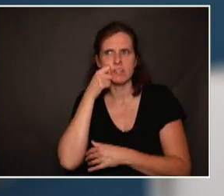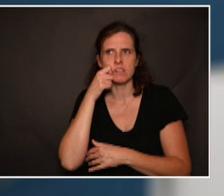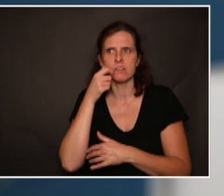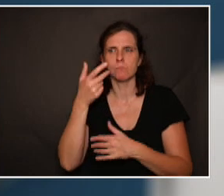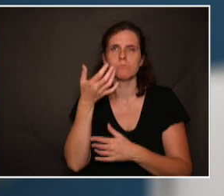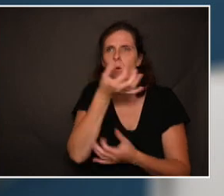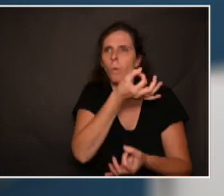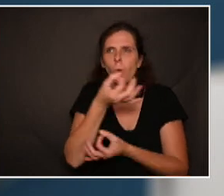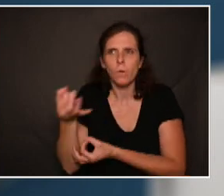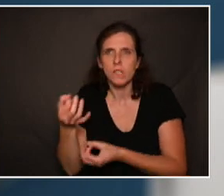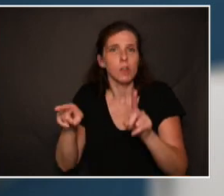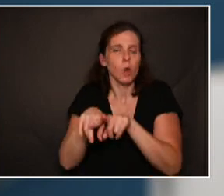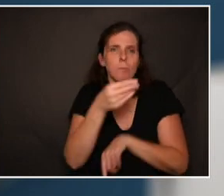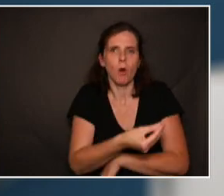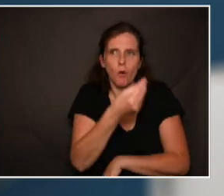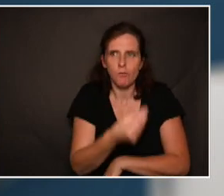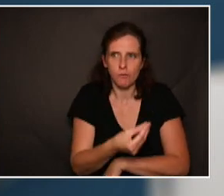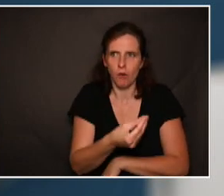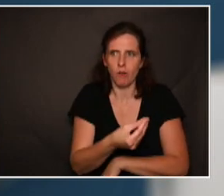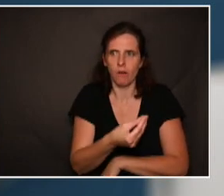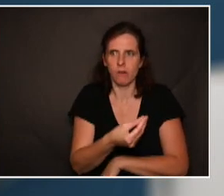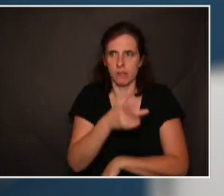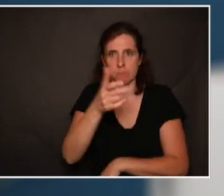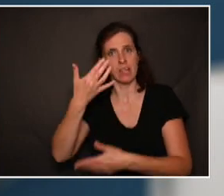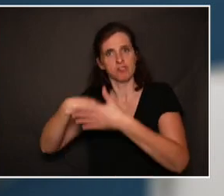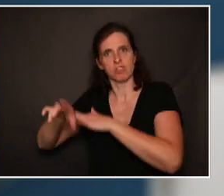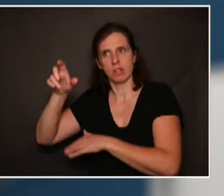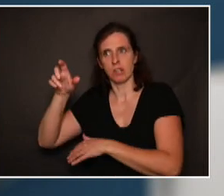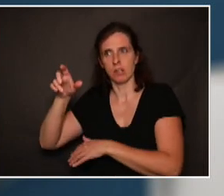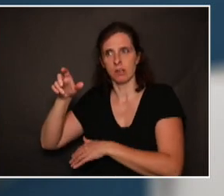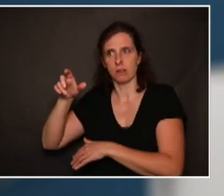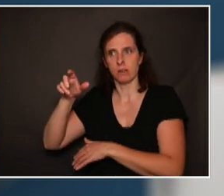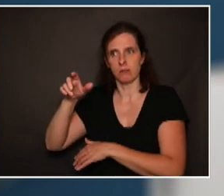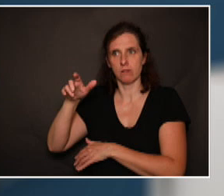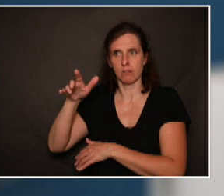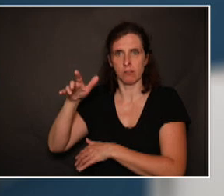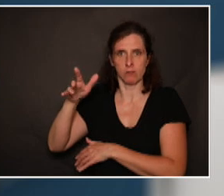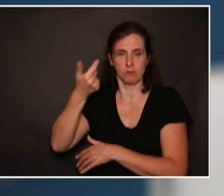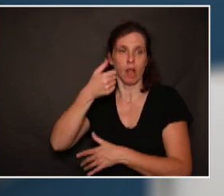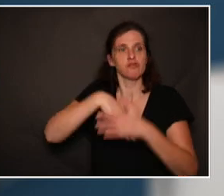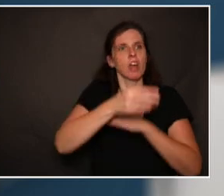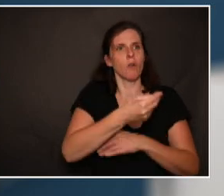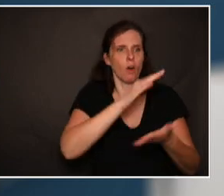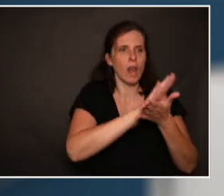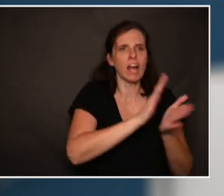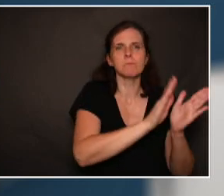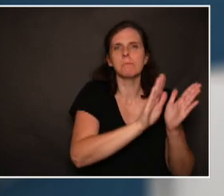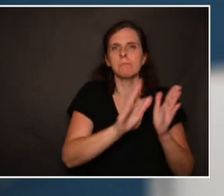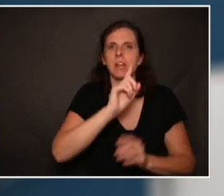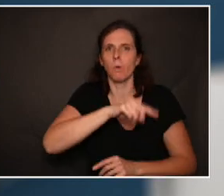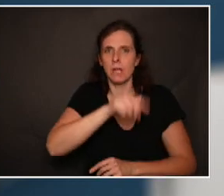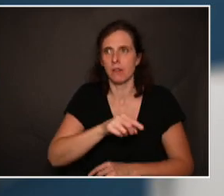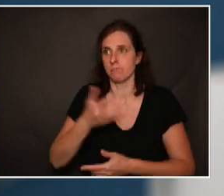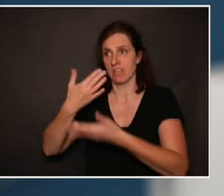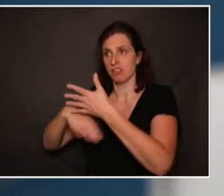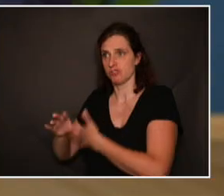systématique, comme pour les enfants, chez les enfants, on fait un passage chez les dentistes d'une façon quasi obligatoire. Chez les personnes âgées, est que... Je dirais, chez tous